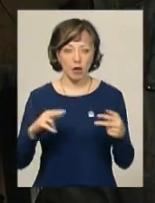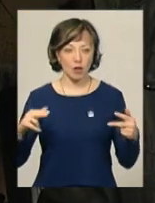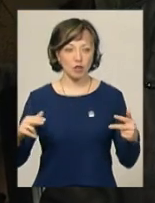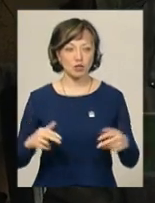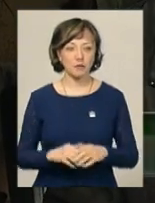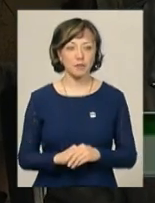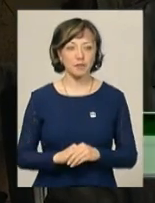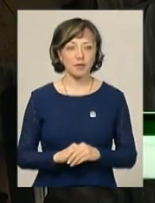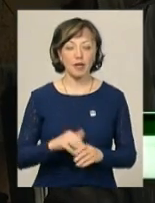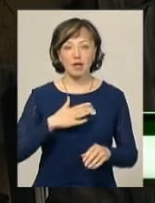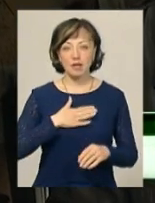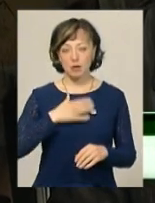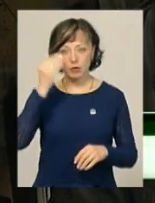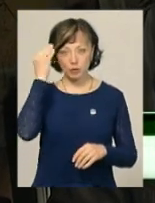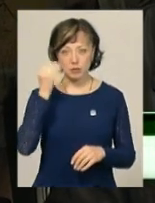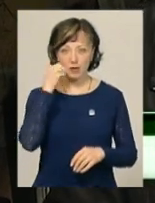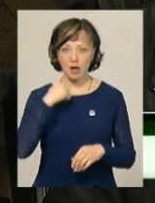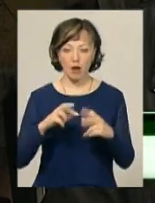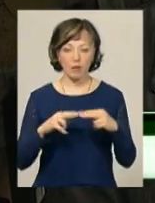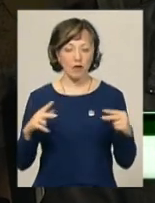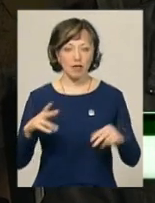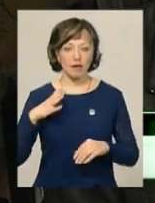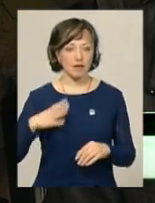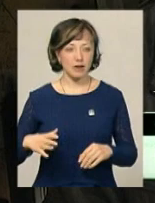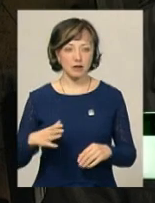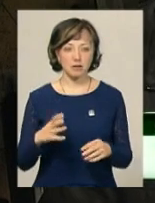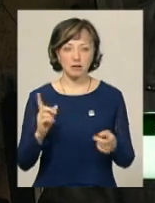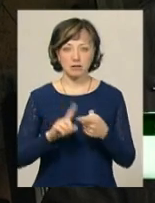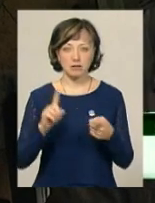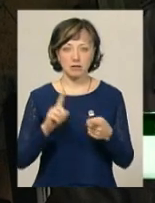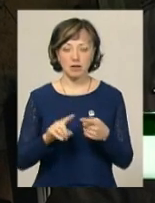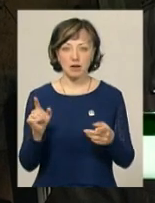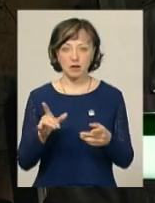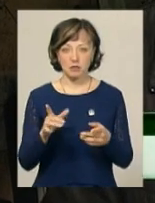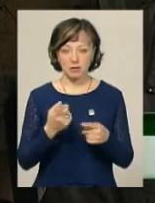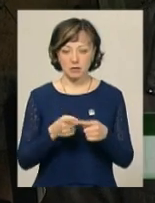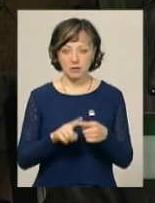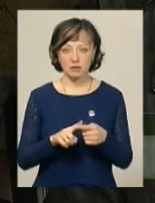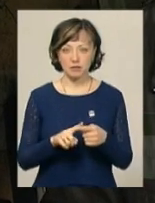розсуд, що стара проводка і не витримало, десь пішло замикання по сіті.